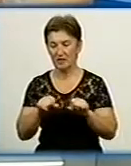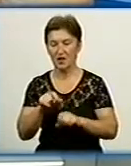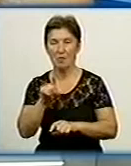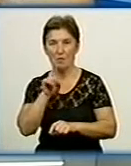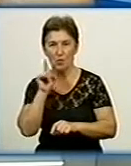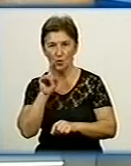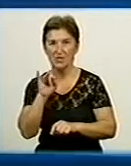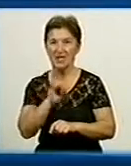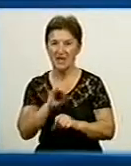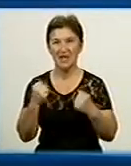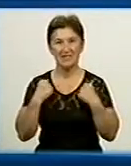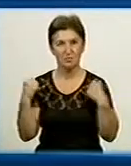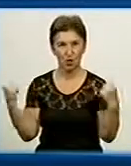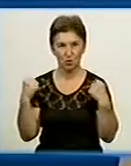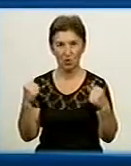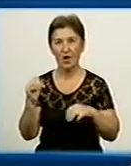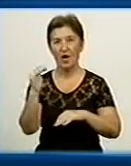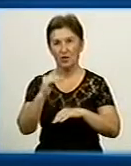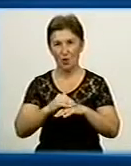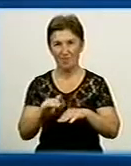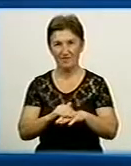Добрий вечір